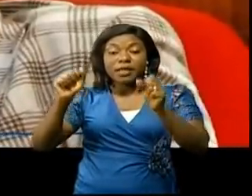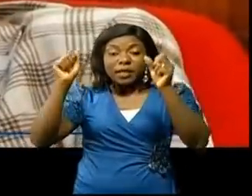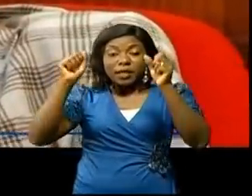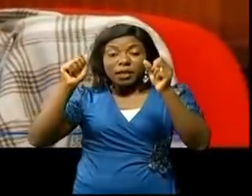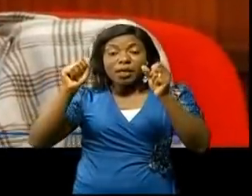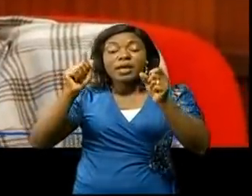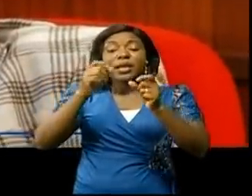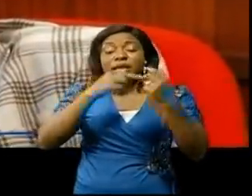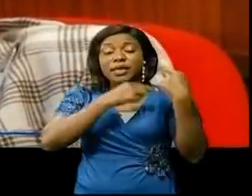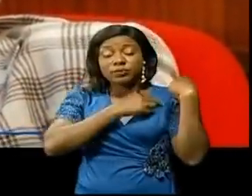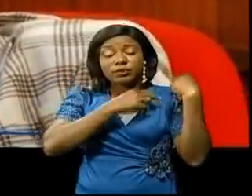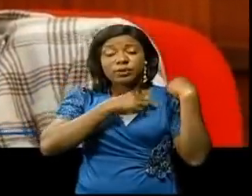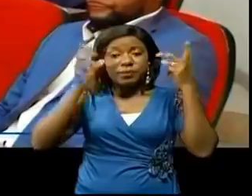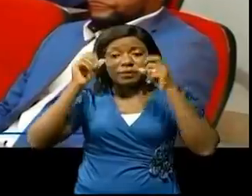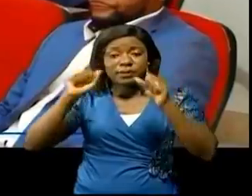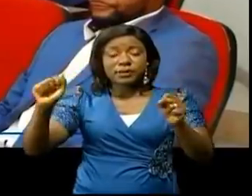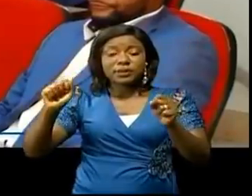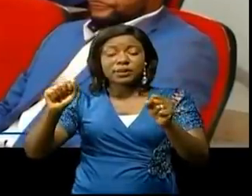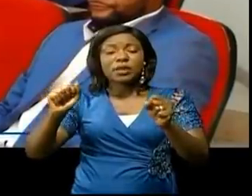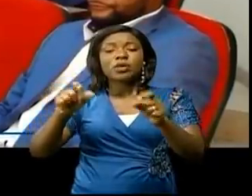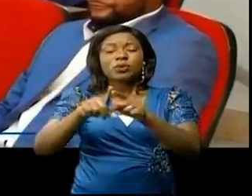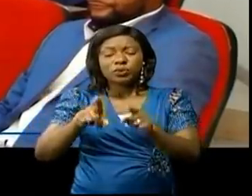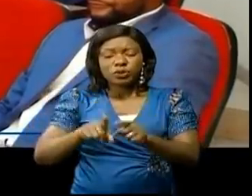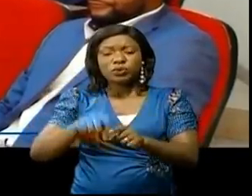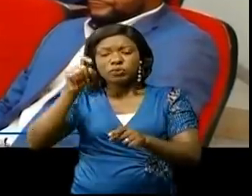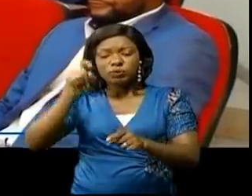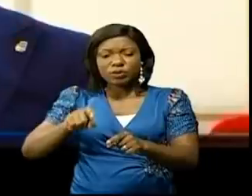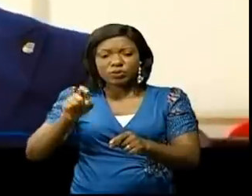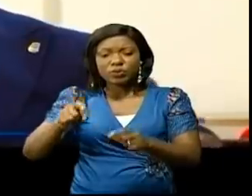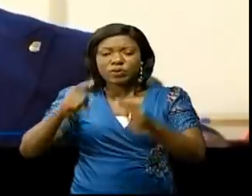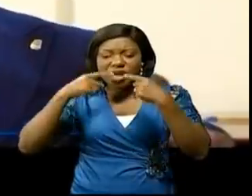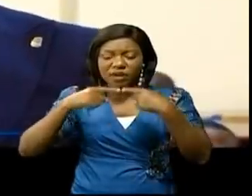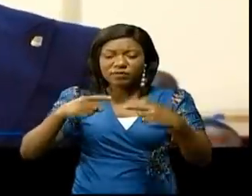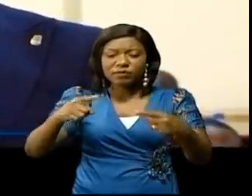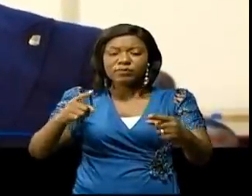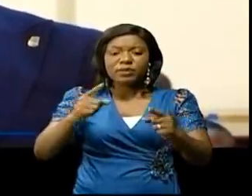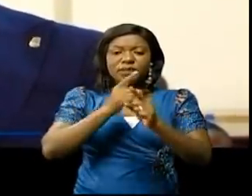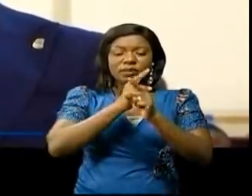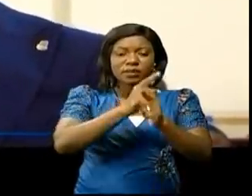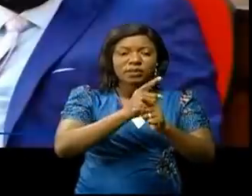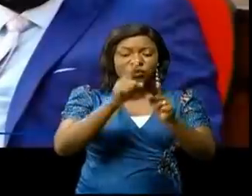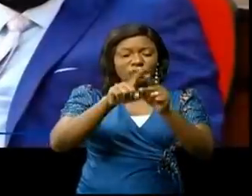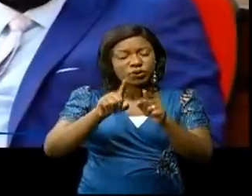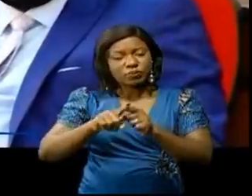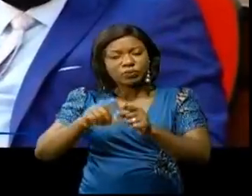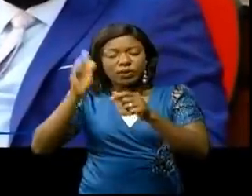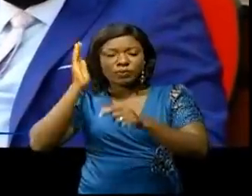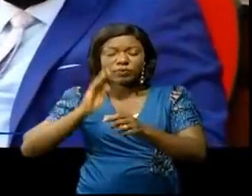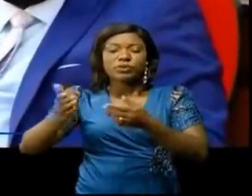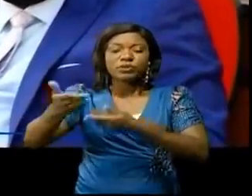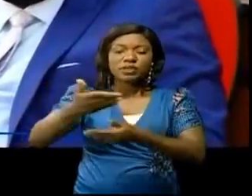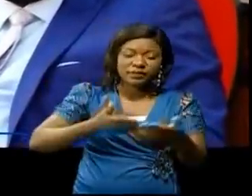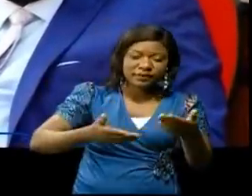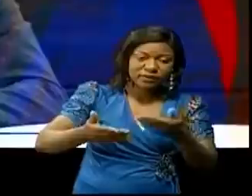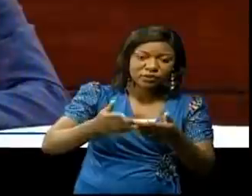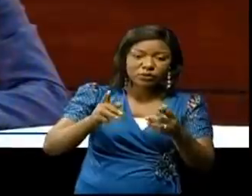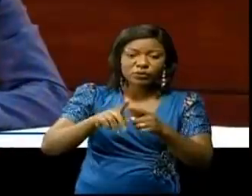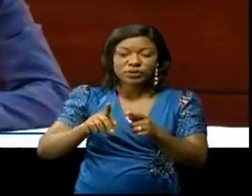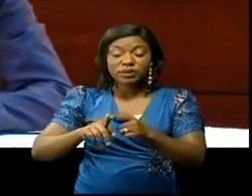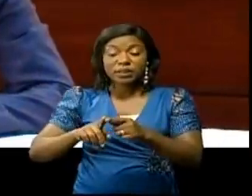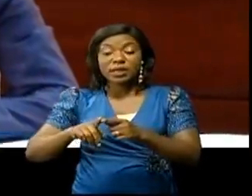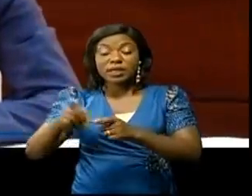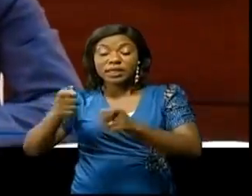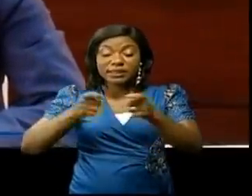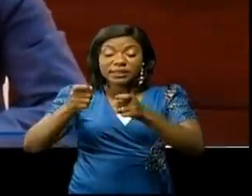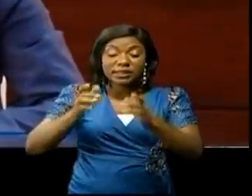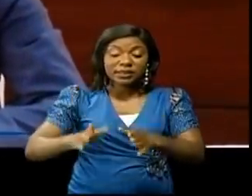que chaque membre du cabinet est censé intérioriser pour une meilleure collaboration des services. Sous la modération du directeur du cabinet